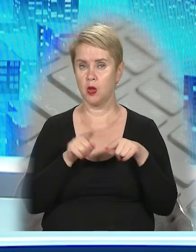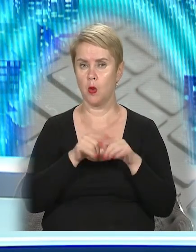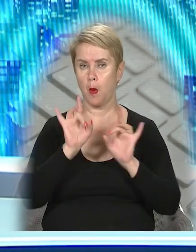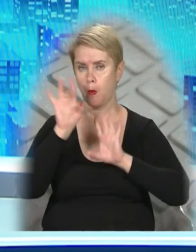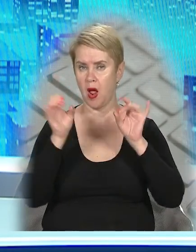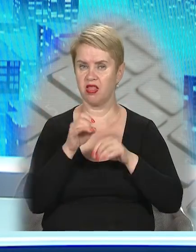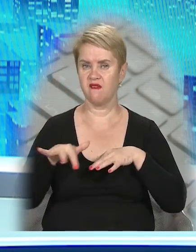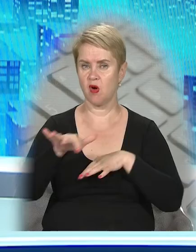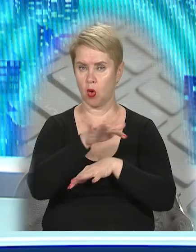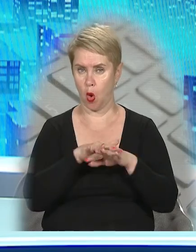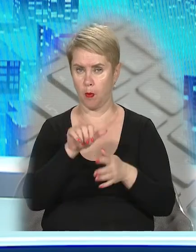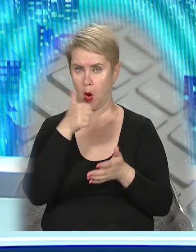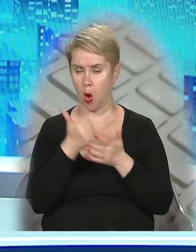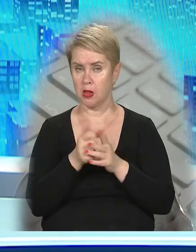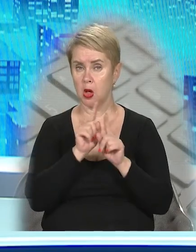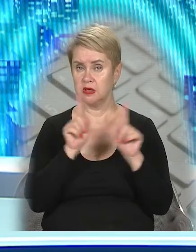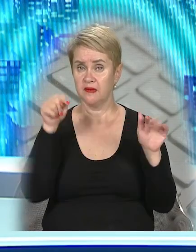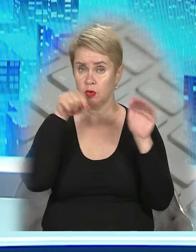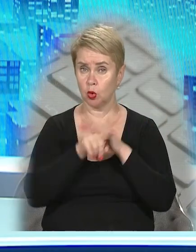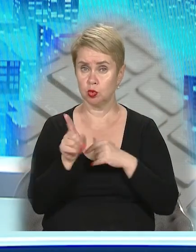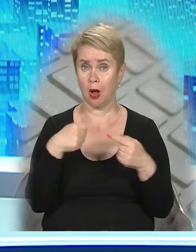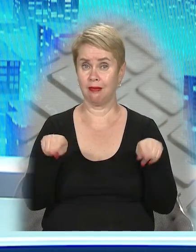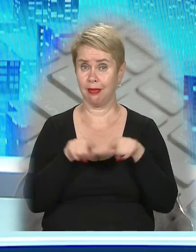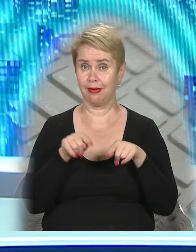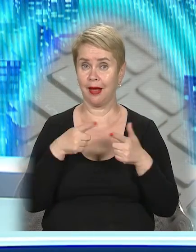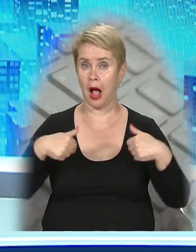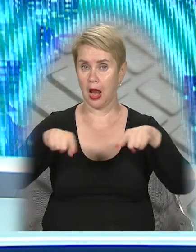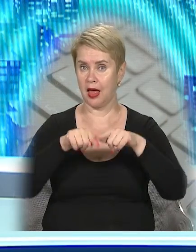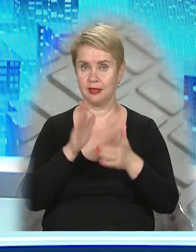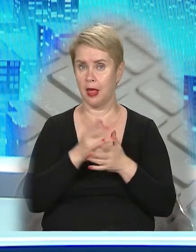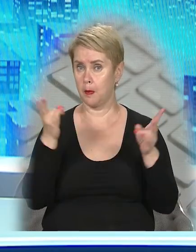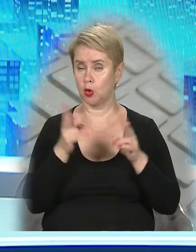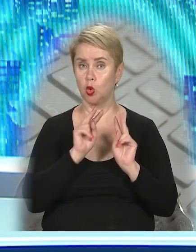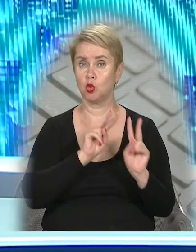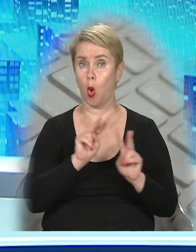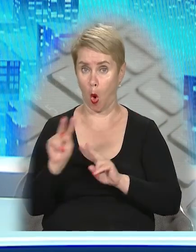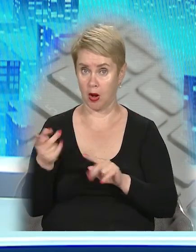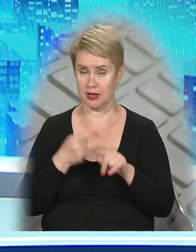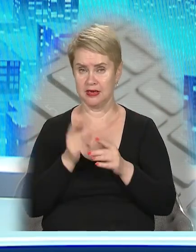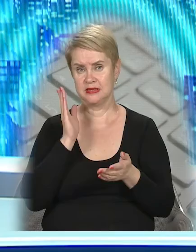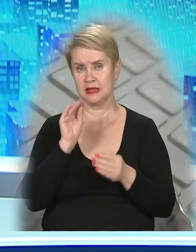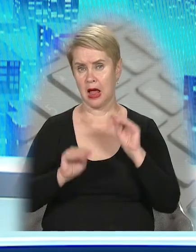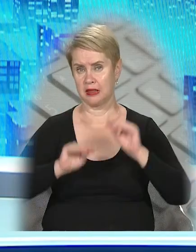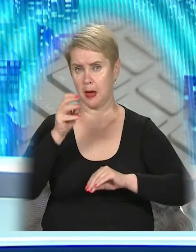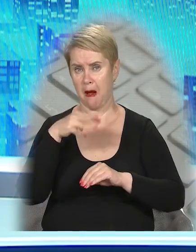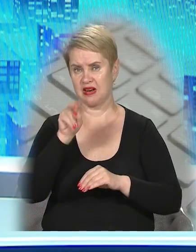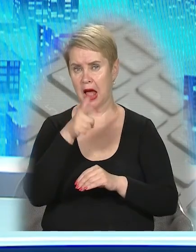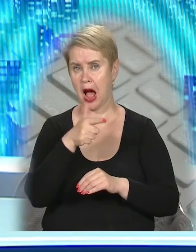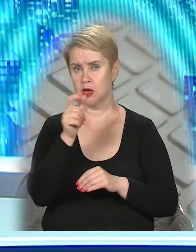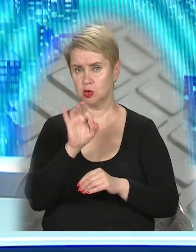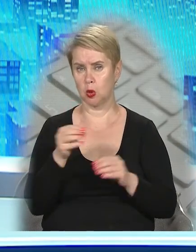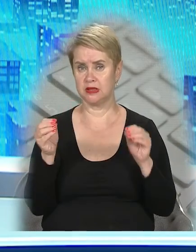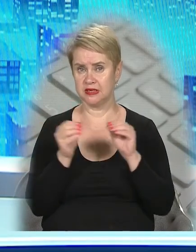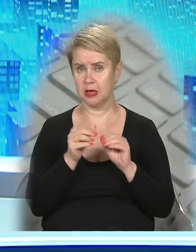популярний у Європі. Головна особливість у тому, що такі галявини майже не потребують догляду. Складається мавританський газон з